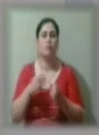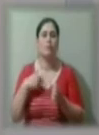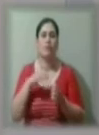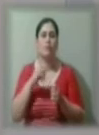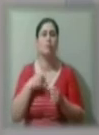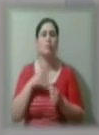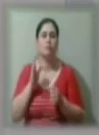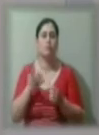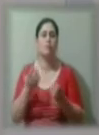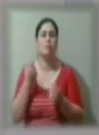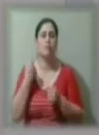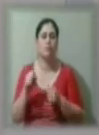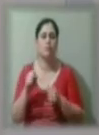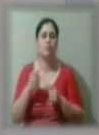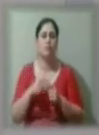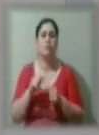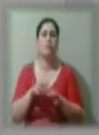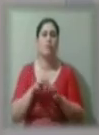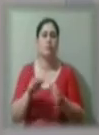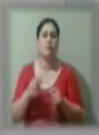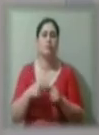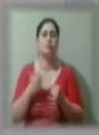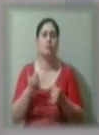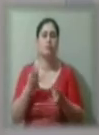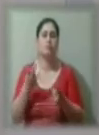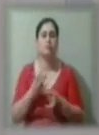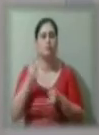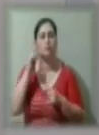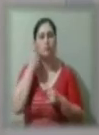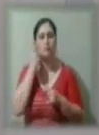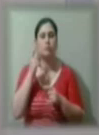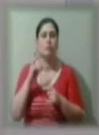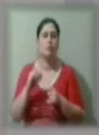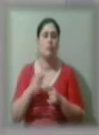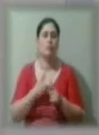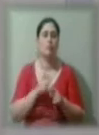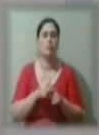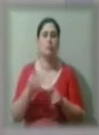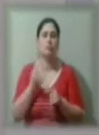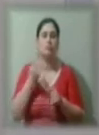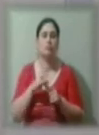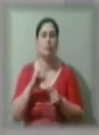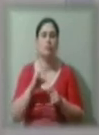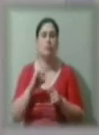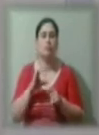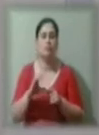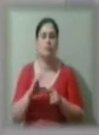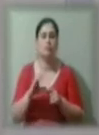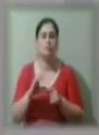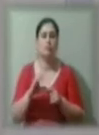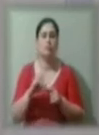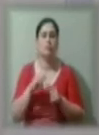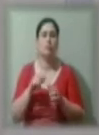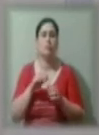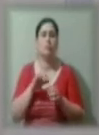А владі теперішній необхідно задуматись над дуже таким цікавим нюансом, котрий сформувався в